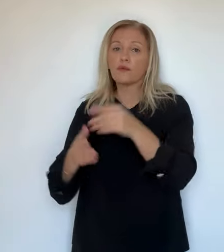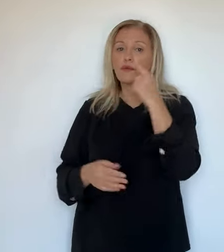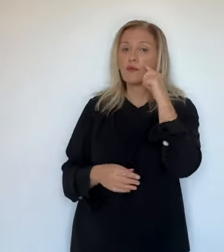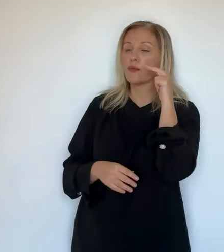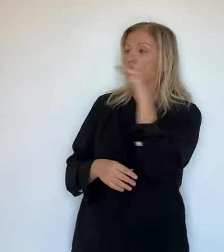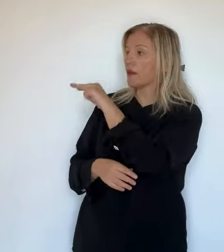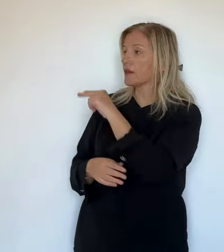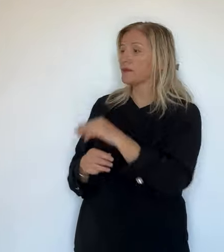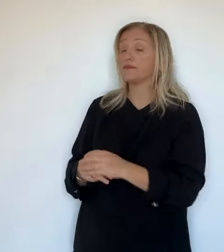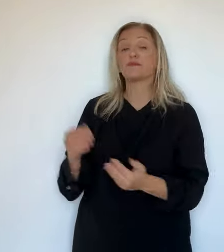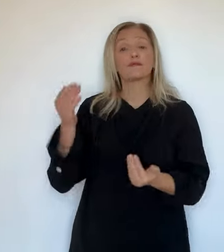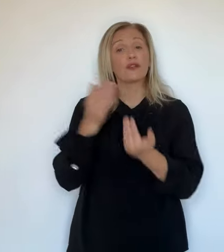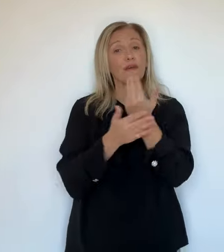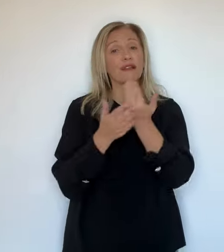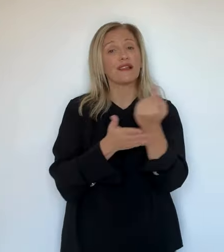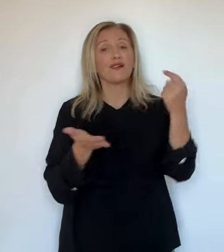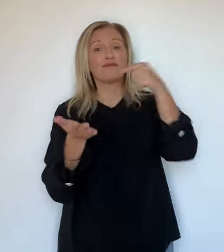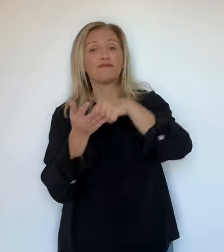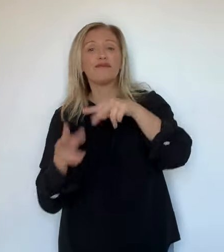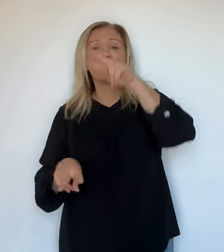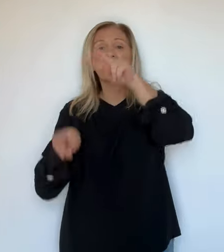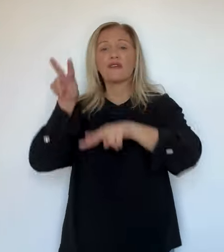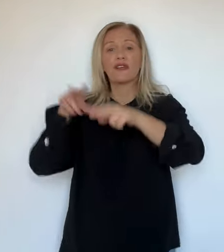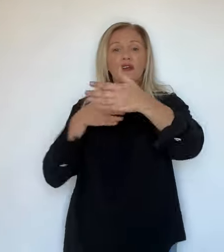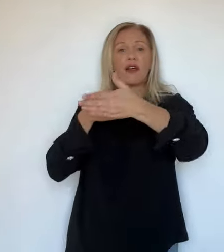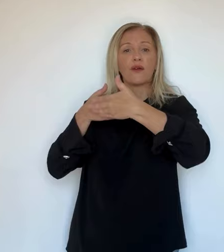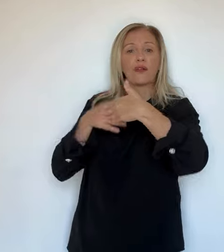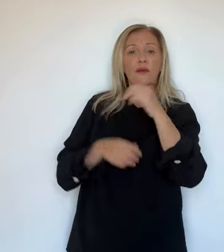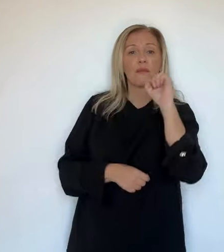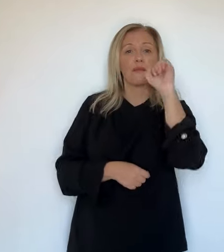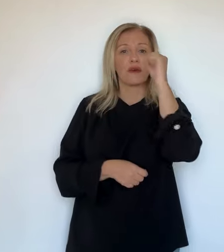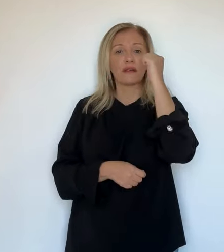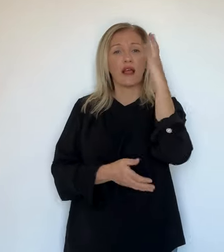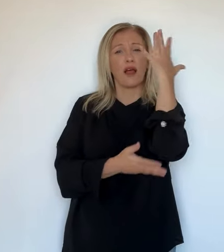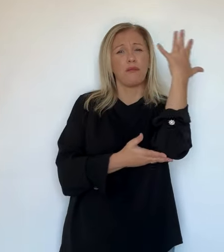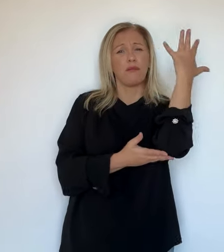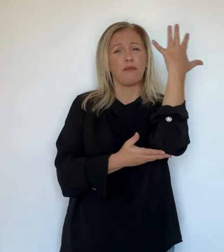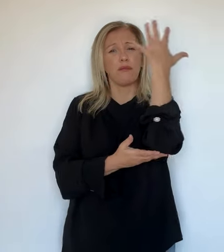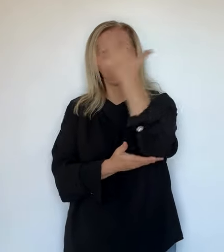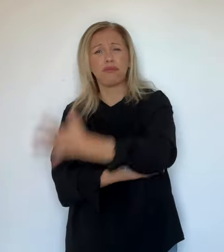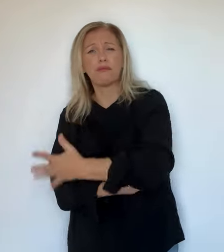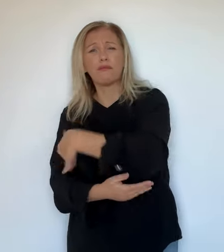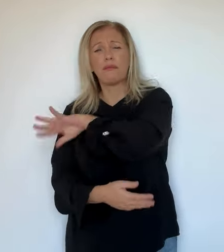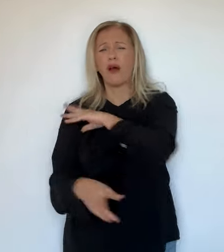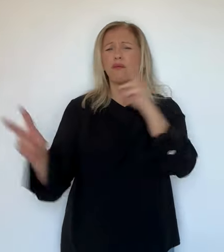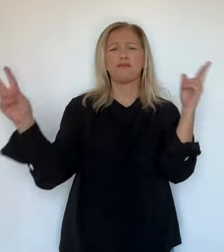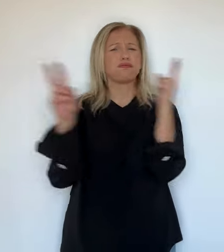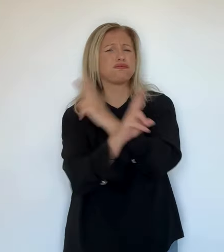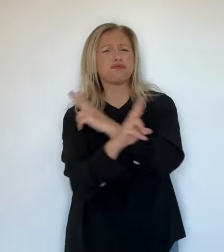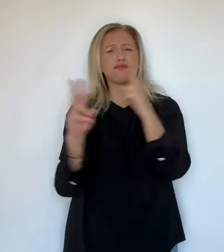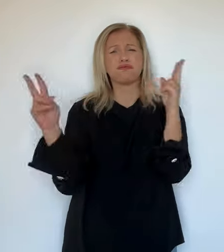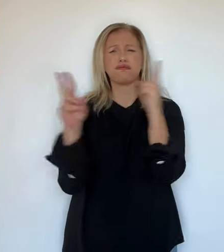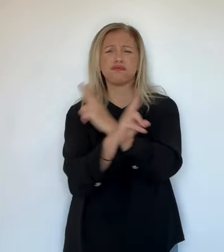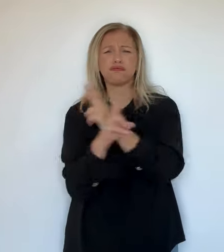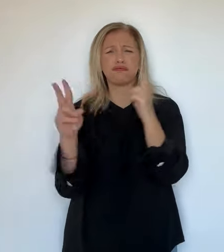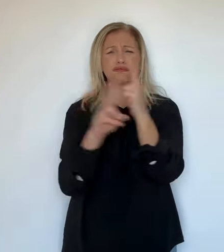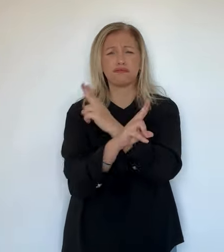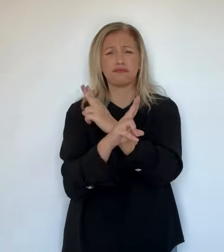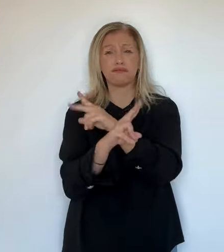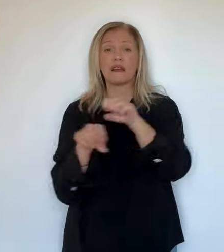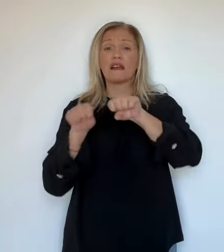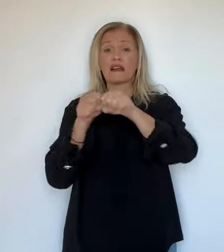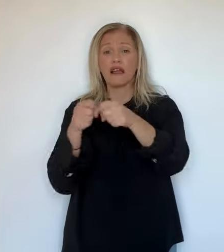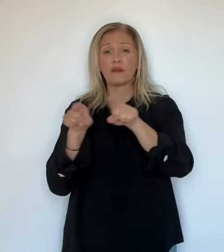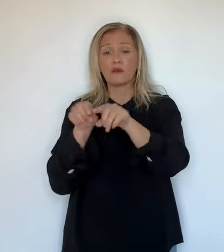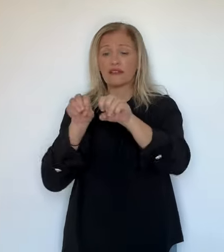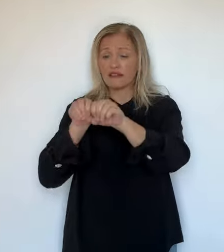'Aude, ce câble électrique n'a pas supporté le poids d'un arbre renversé par les violentes rafales. Rapidement, les services de la mairie et d'EDF arrivent sur